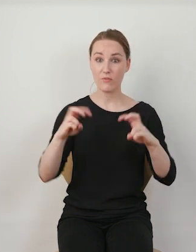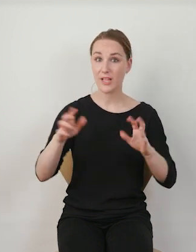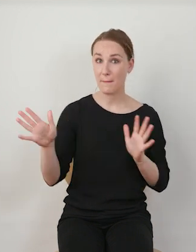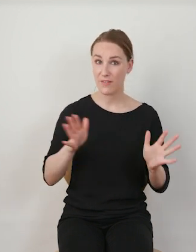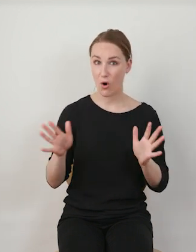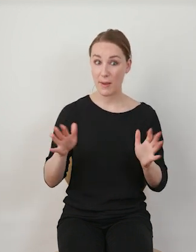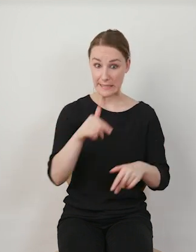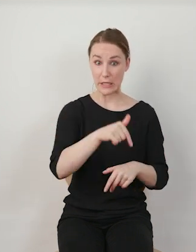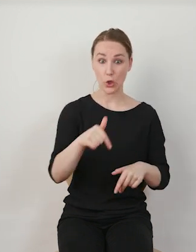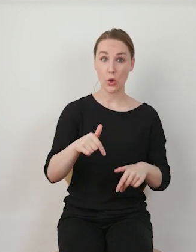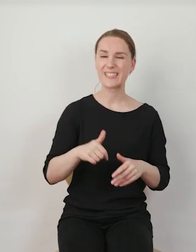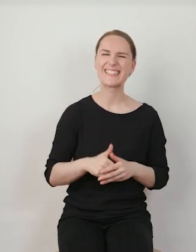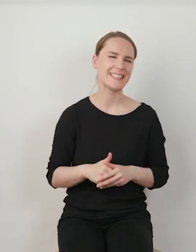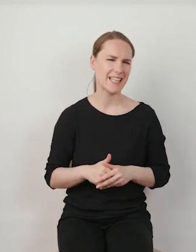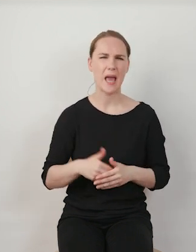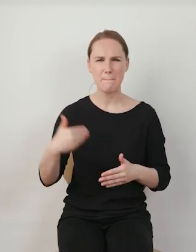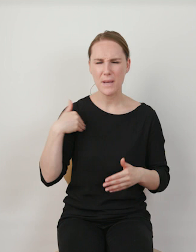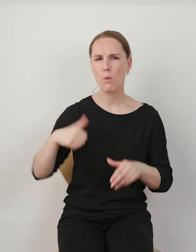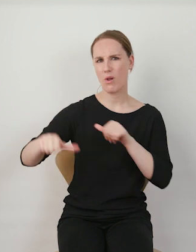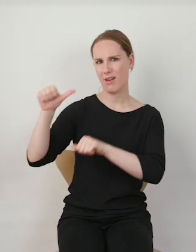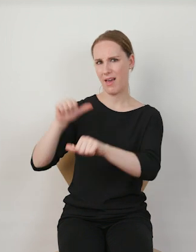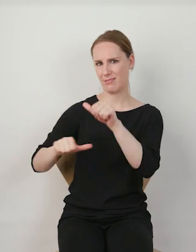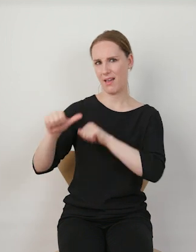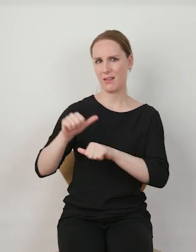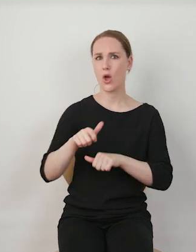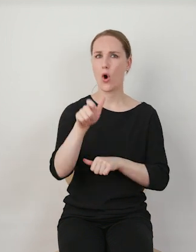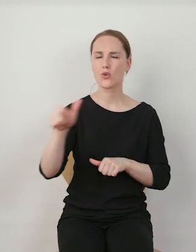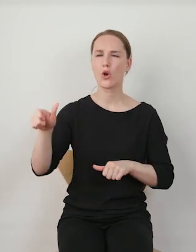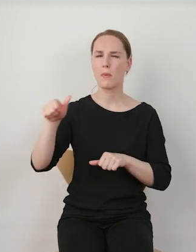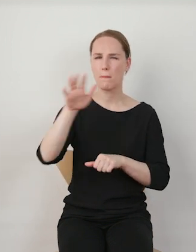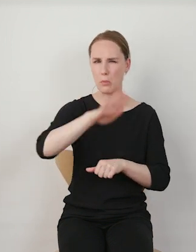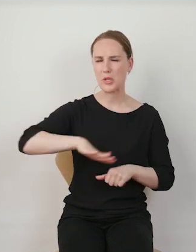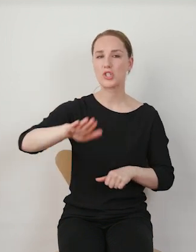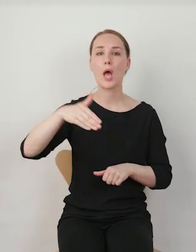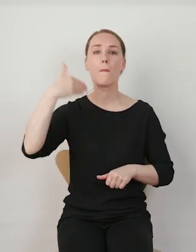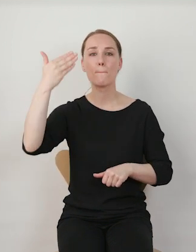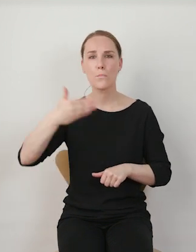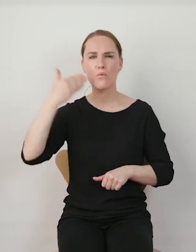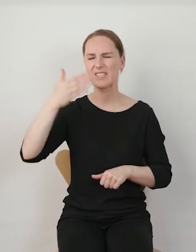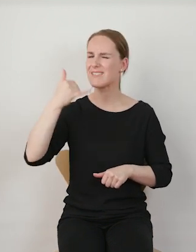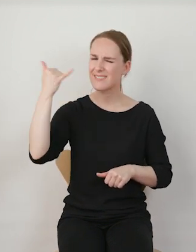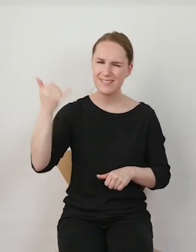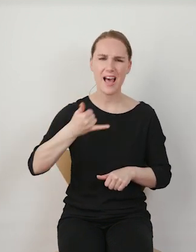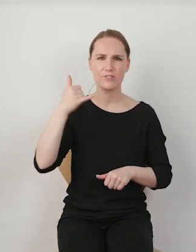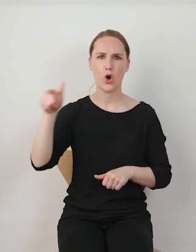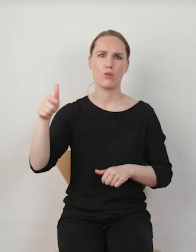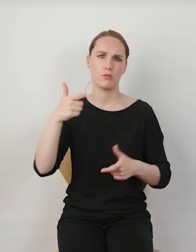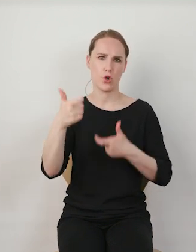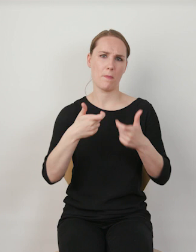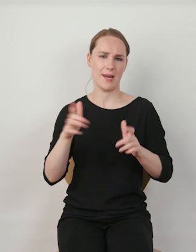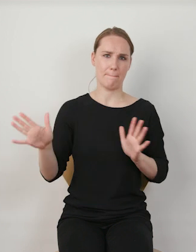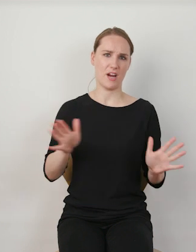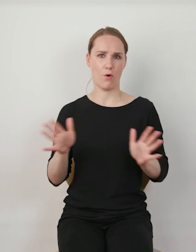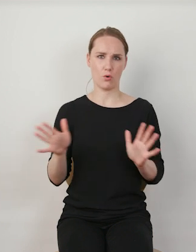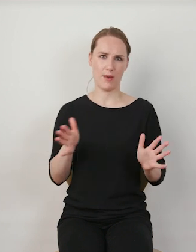TikToka. Ona była od lat. I to są mówcy, osoby publiczne, które występowały, zawsze uprawiały pewnego